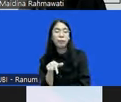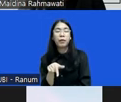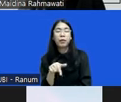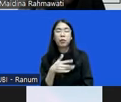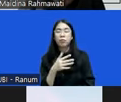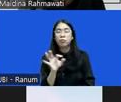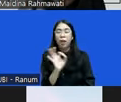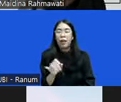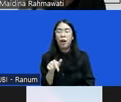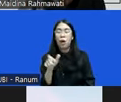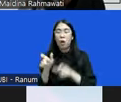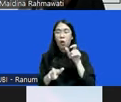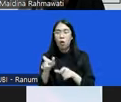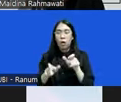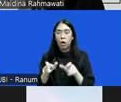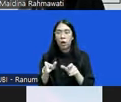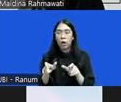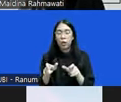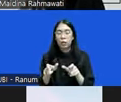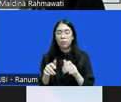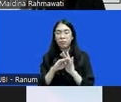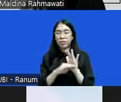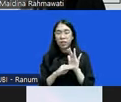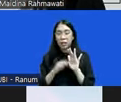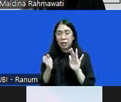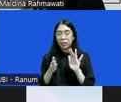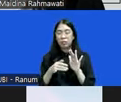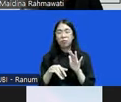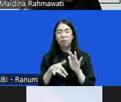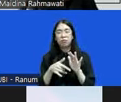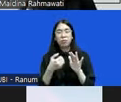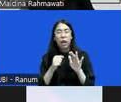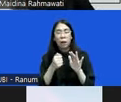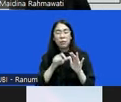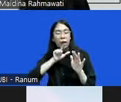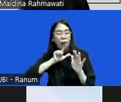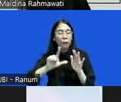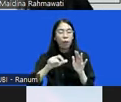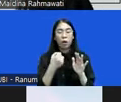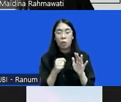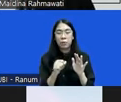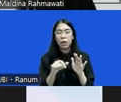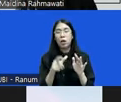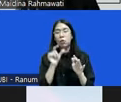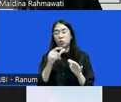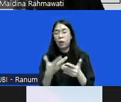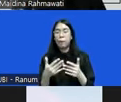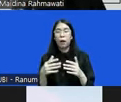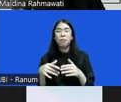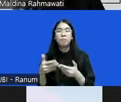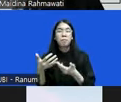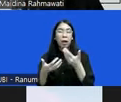yang apa syarat-syarat ini di eksersis itu nggak bisa dilaporkan misalnya di autoritas pengadilan kita nggak punya